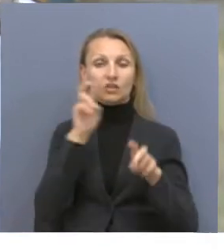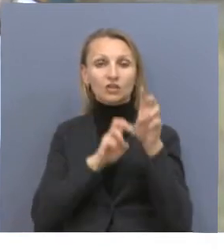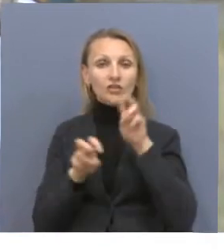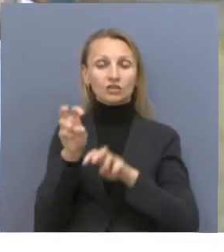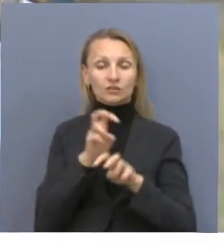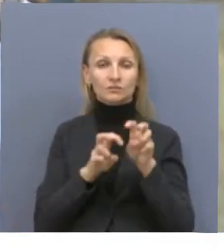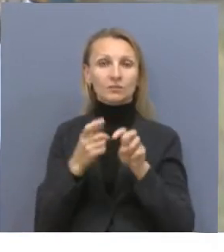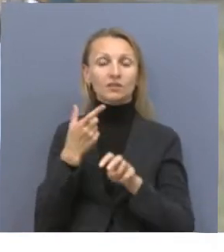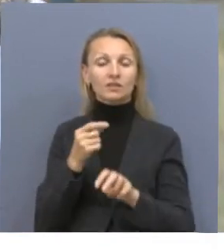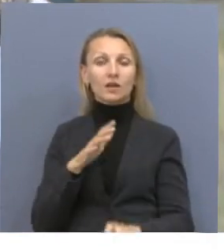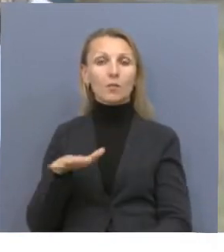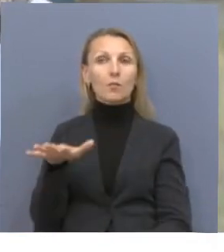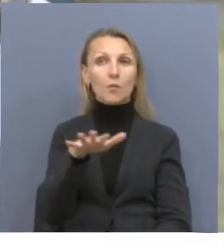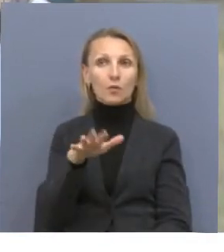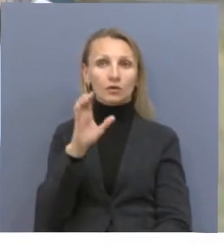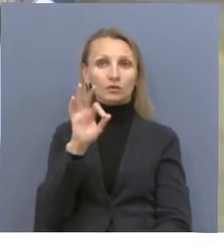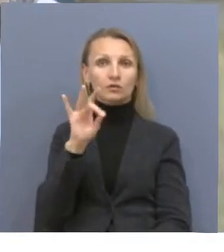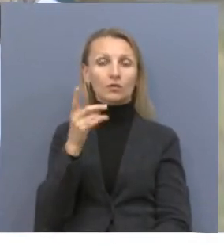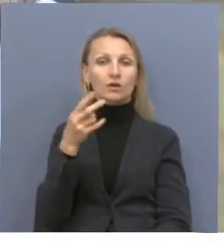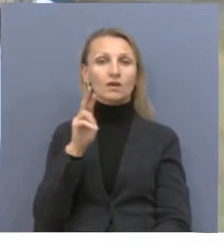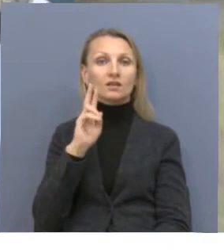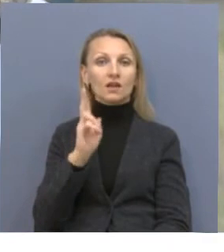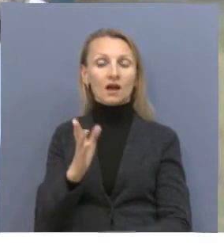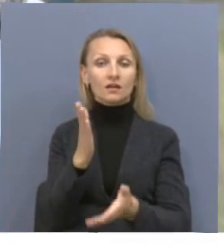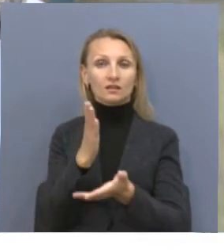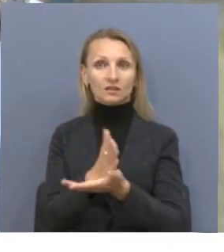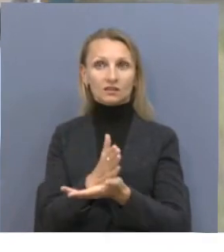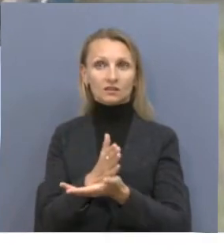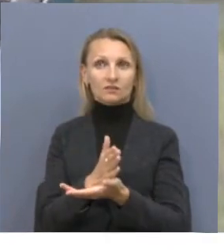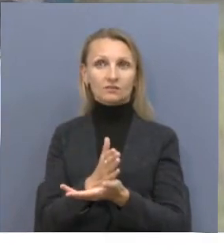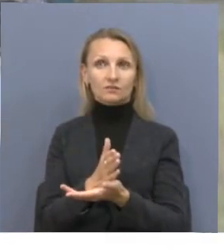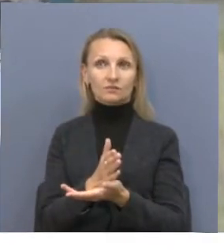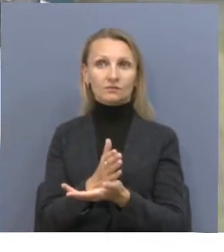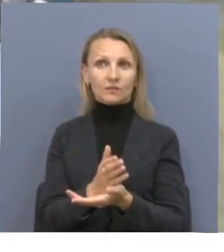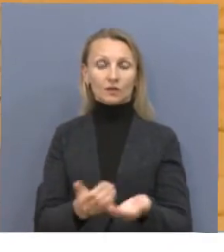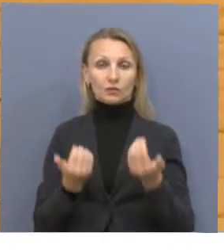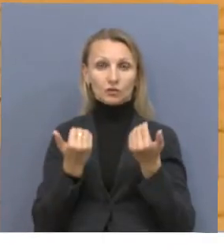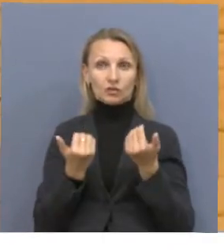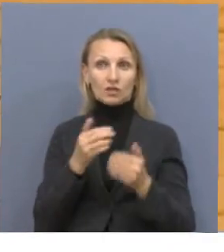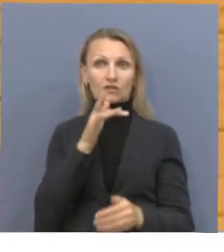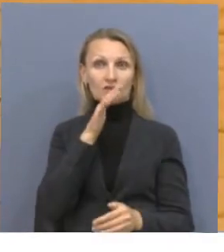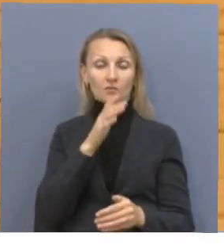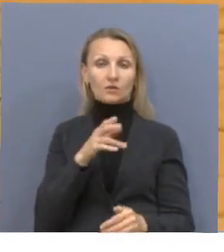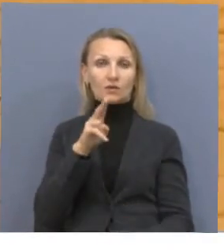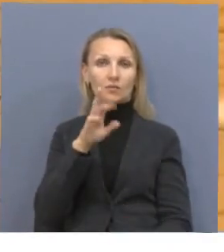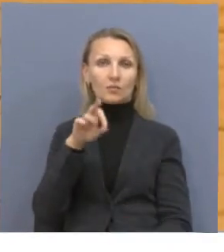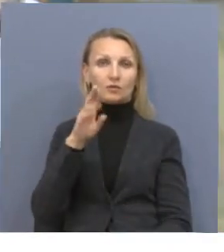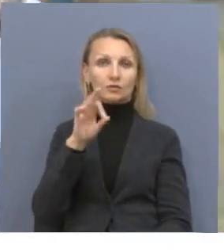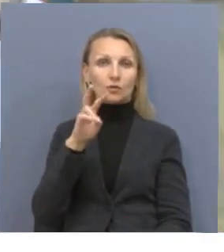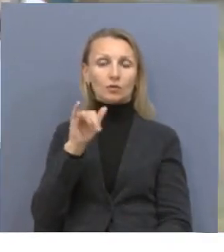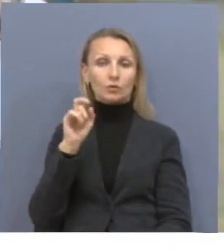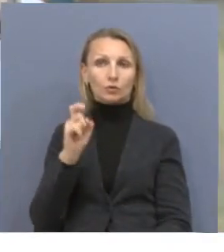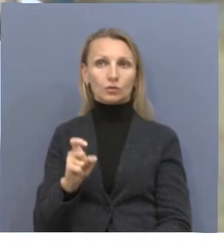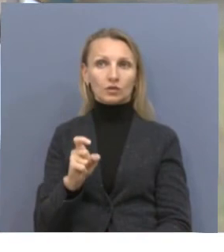поля, сорняки есть. Так в основном. В данное время сейчас на подсолнухе стоим. Мед,